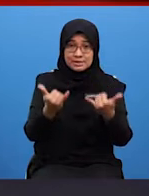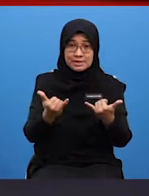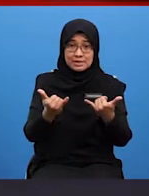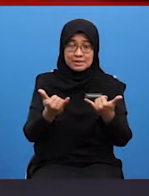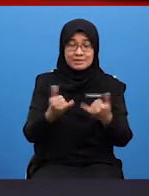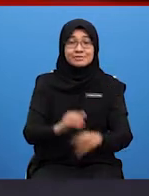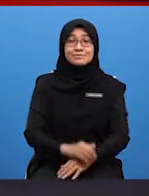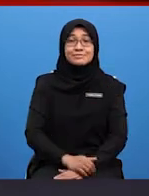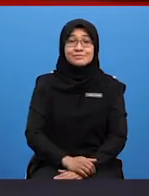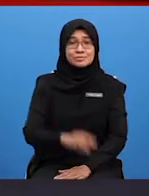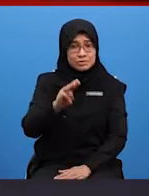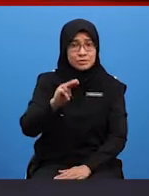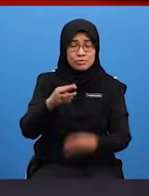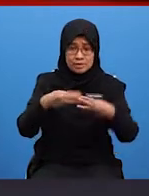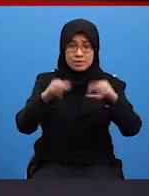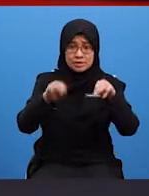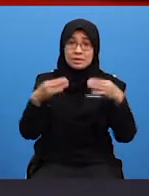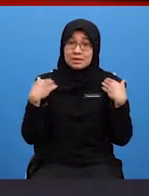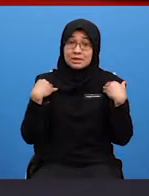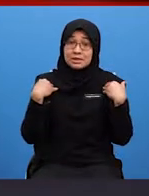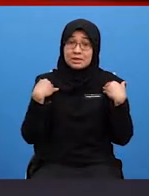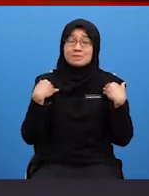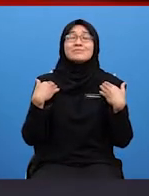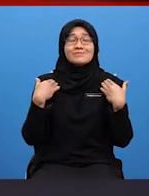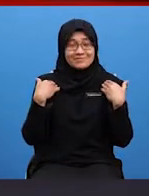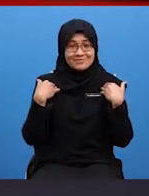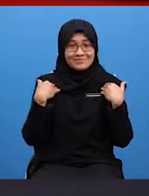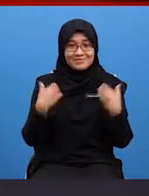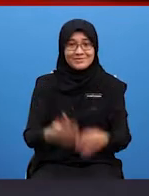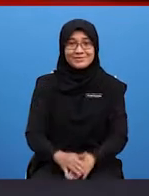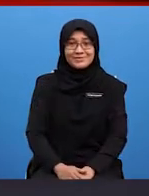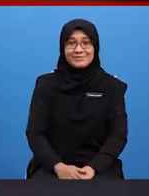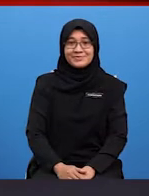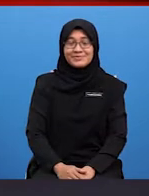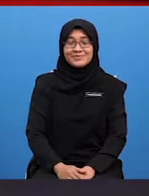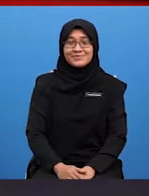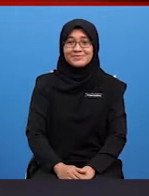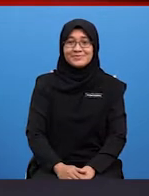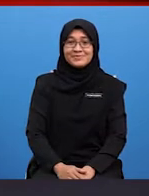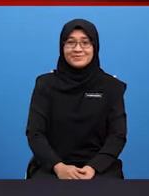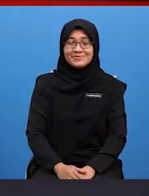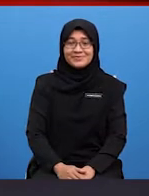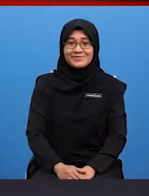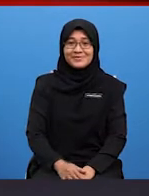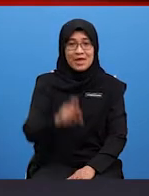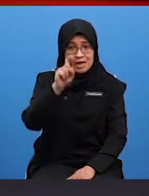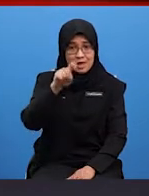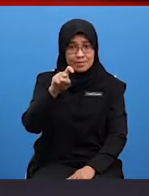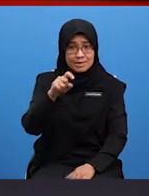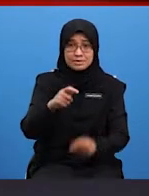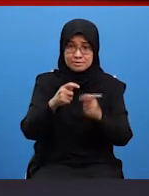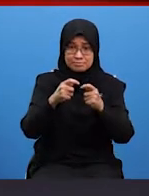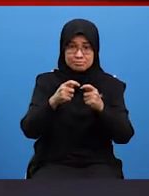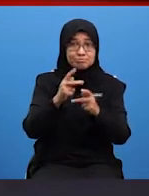masih bersama dengan kami ke di luar sana itu? Saya rasa ada yang baru ambil air Jangan main telefon ya Jangan main telefon ya